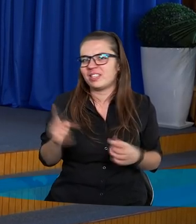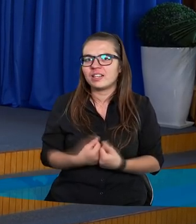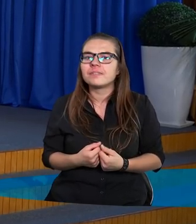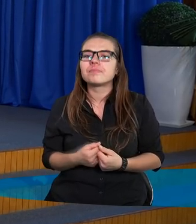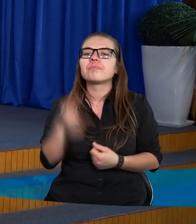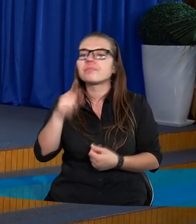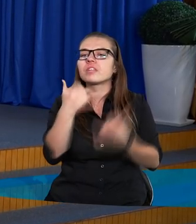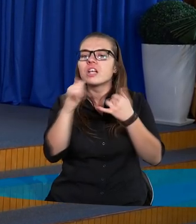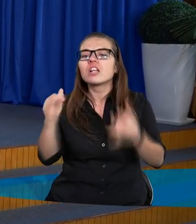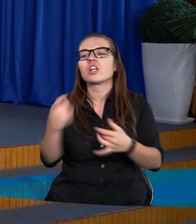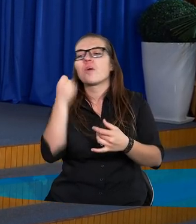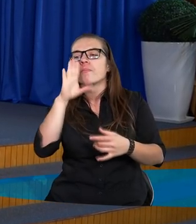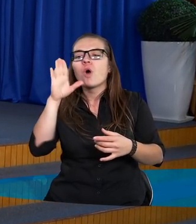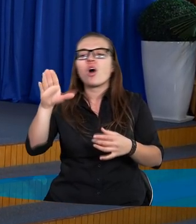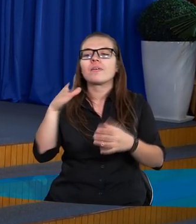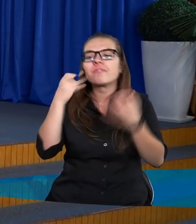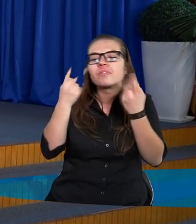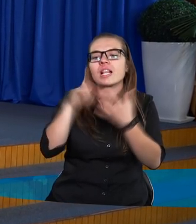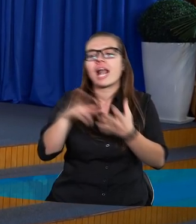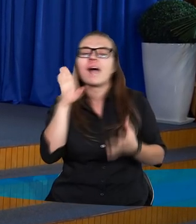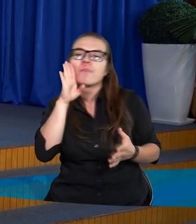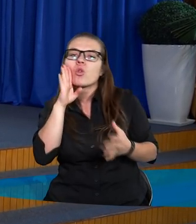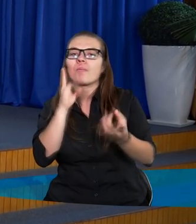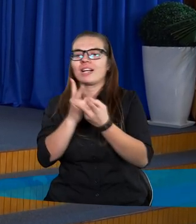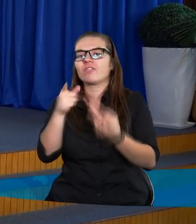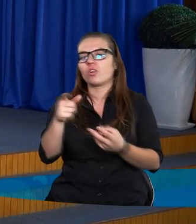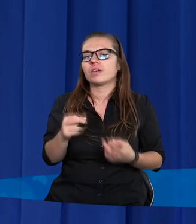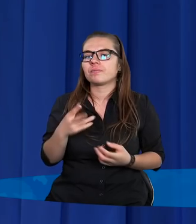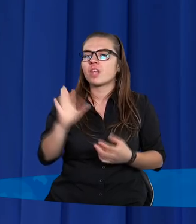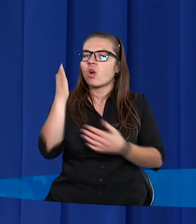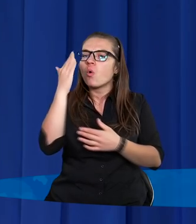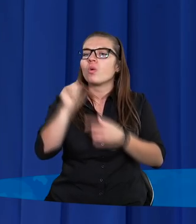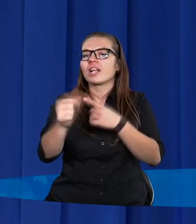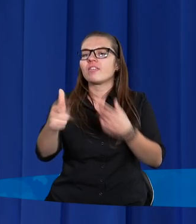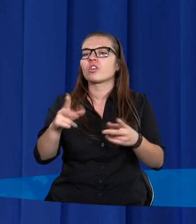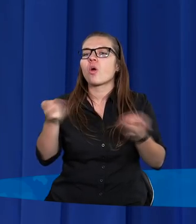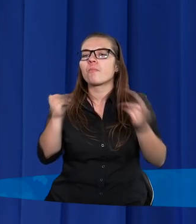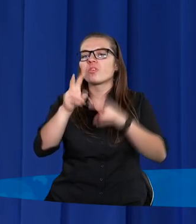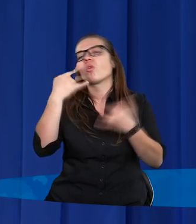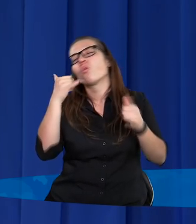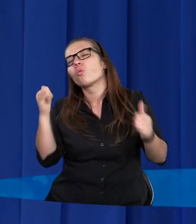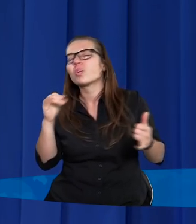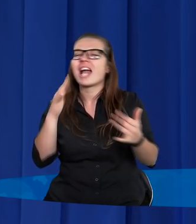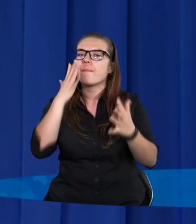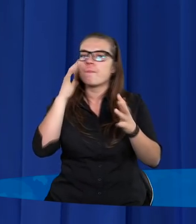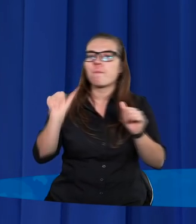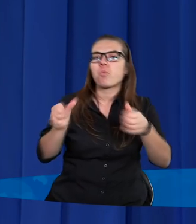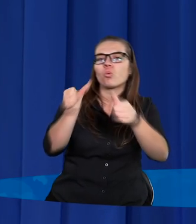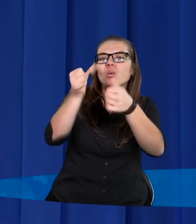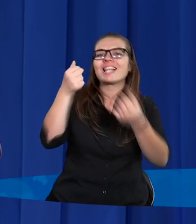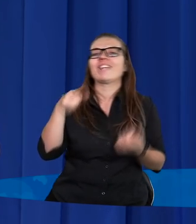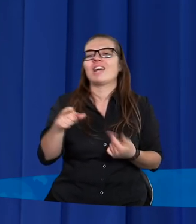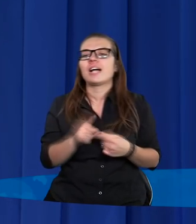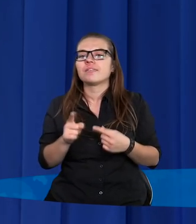tworzyli Boga na swoje podobieństwo. Właśnie patrząc w lustro. I stąd powstały różne bóstwa, krwawe, oczekujące